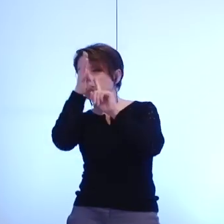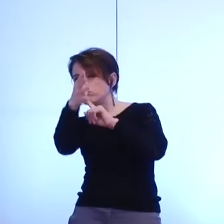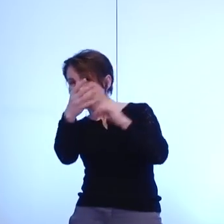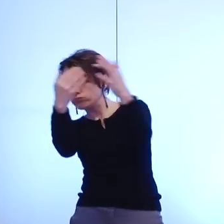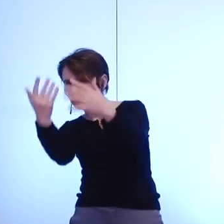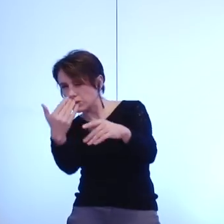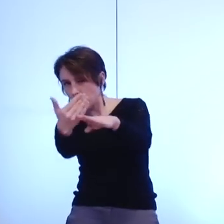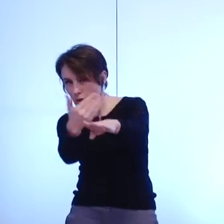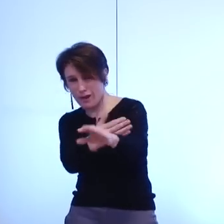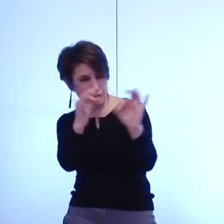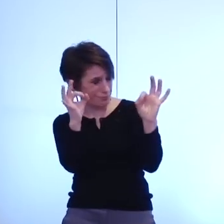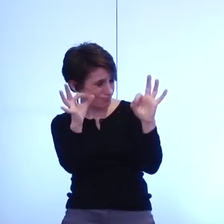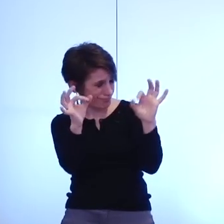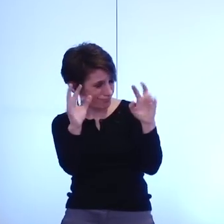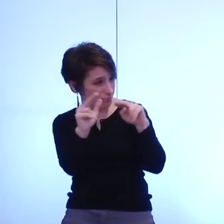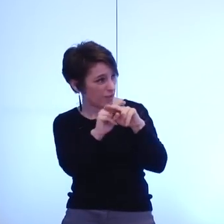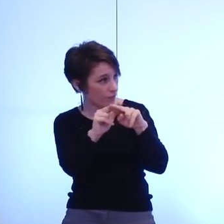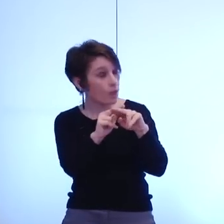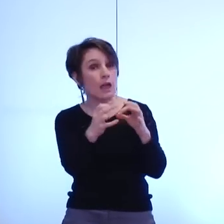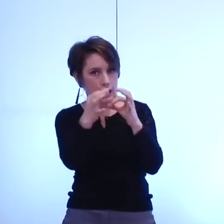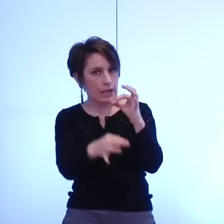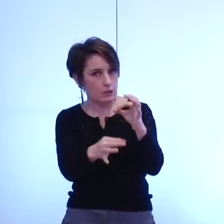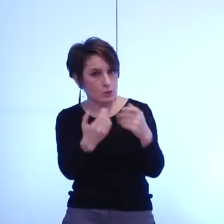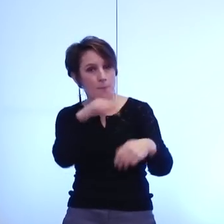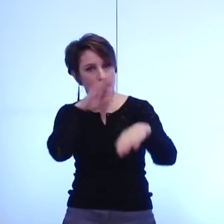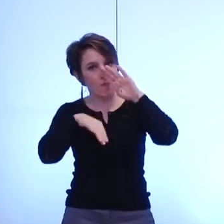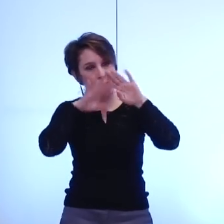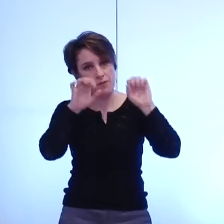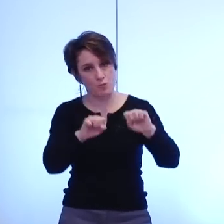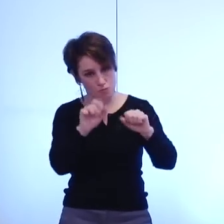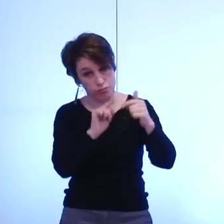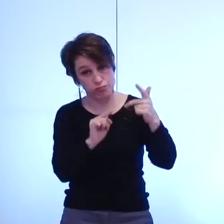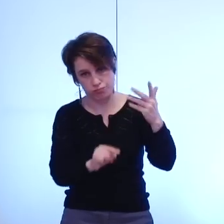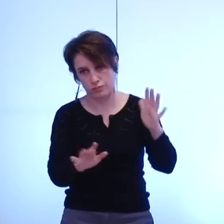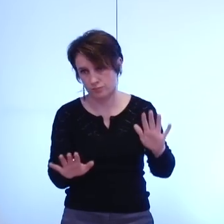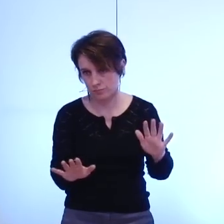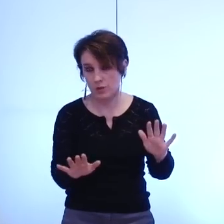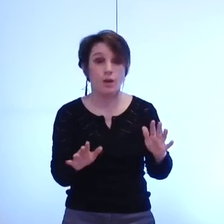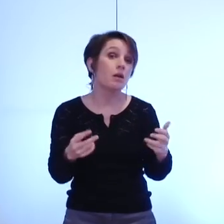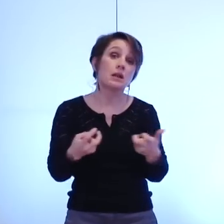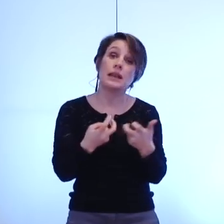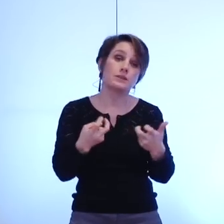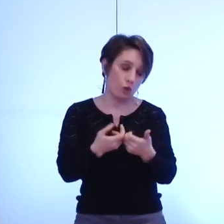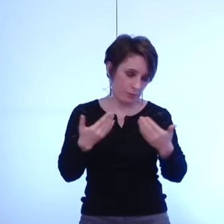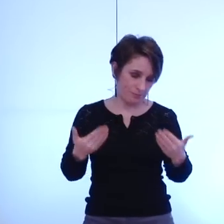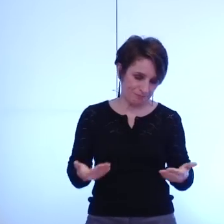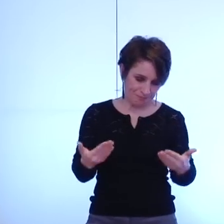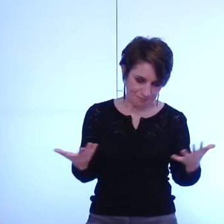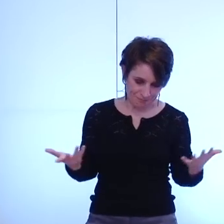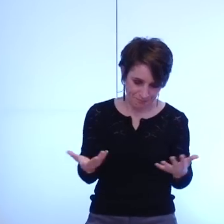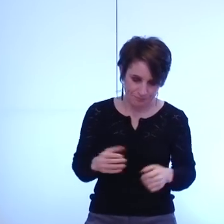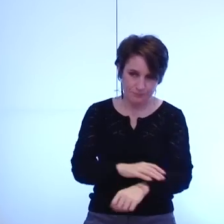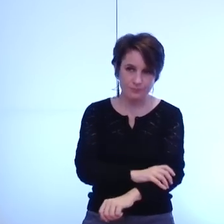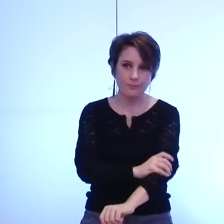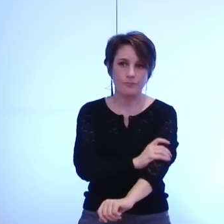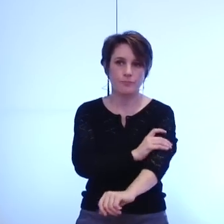de multiples exemples je prendrai un exemple d'actualité puisque nous allons avoir